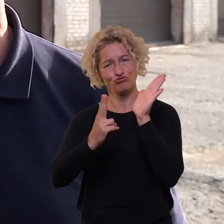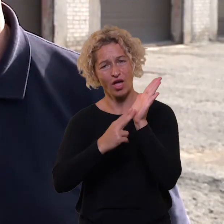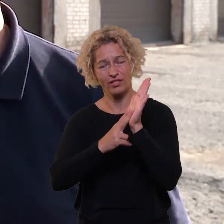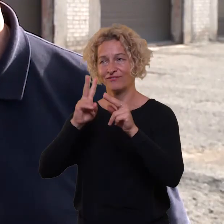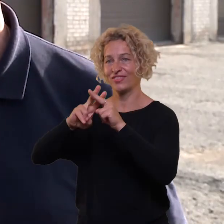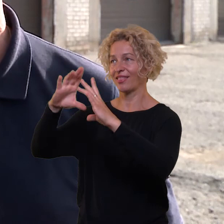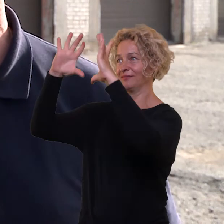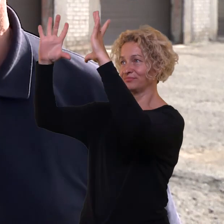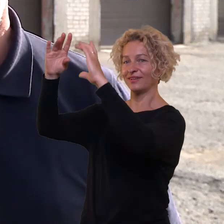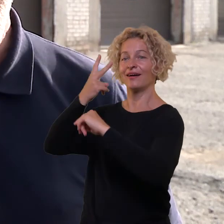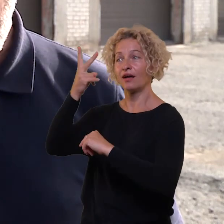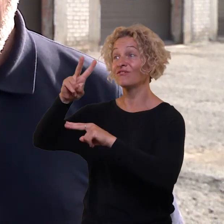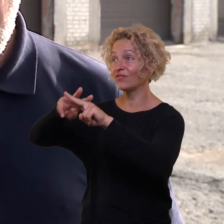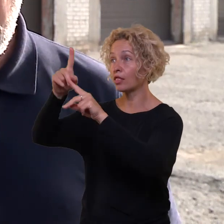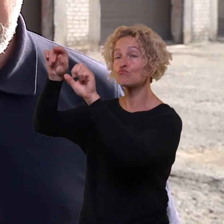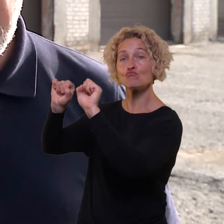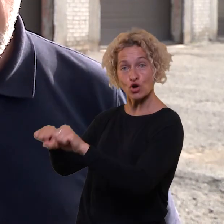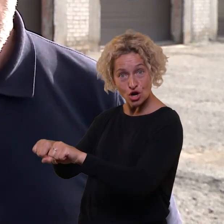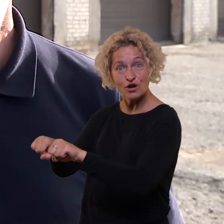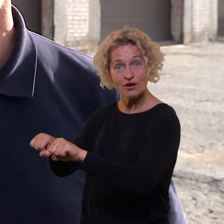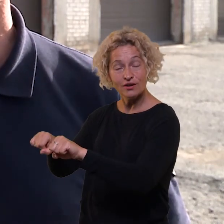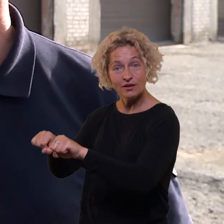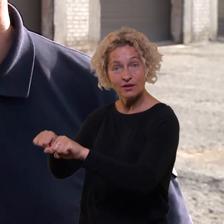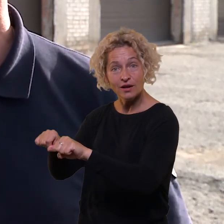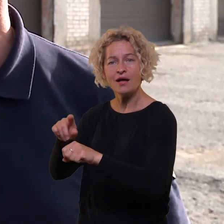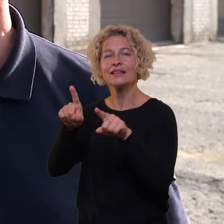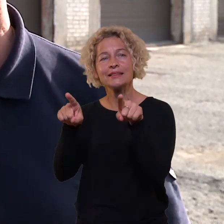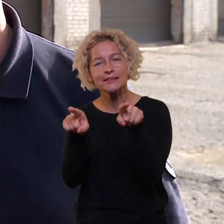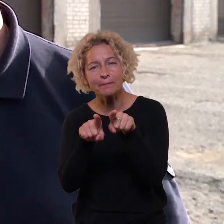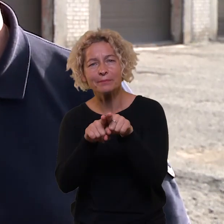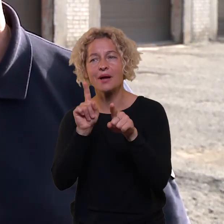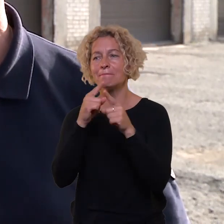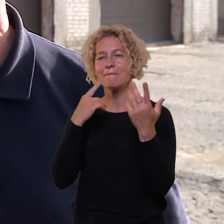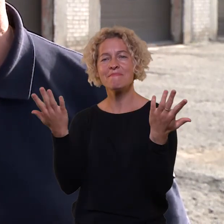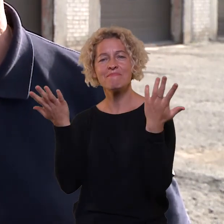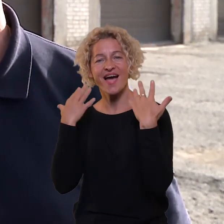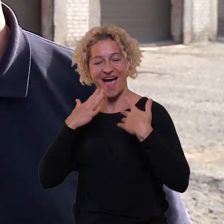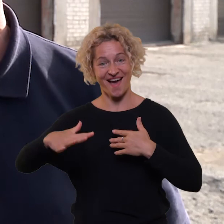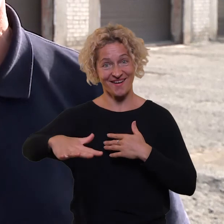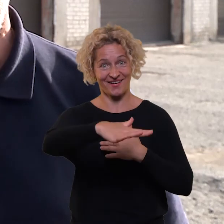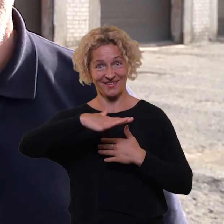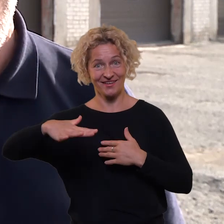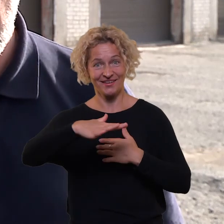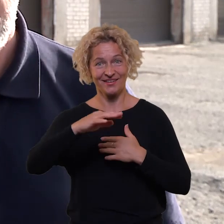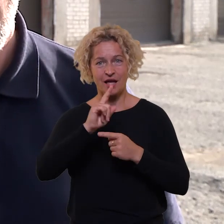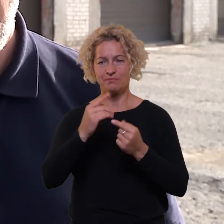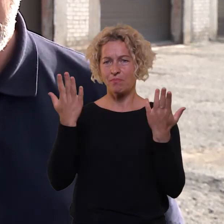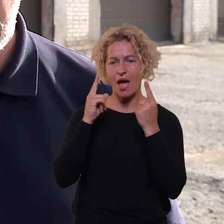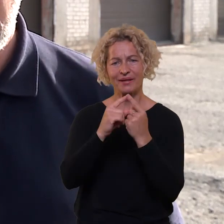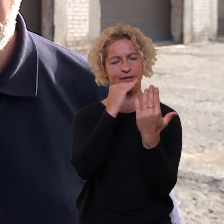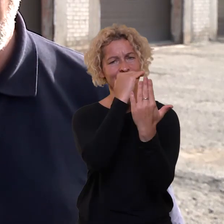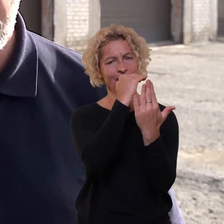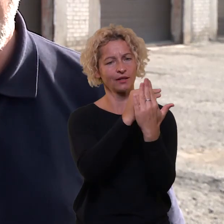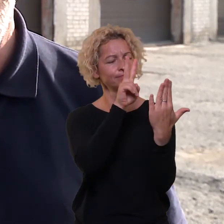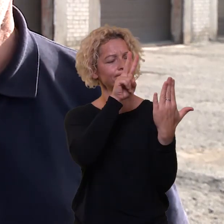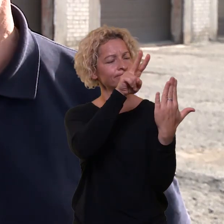žažyti, kad tai yra laužavėte ir pasižiūrėti dar, jeigu tai yra parko teritorijos, iš jūs pasižiūrėti,